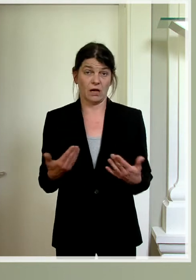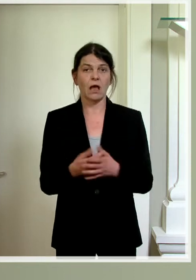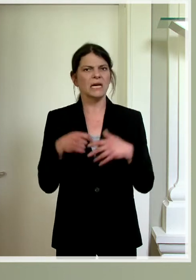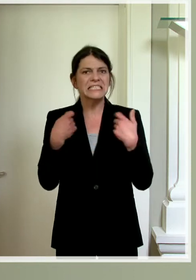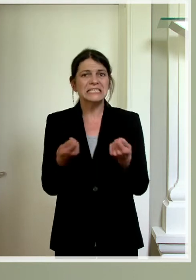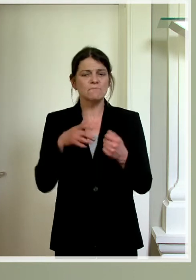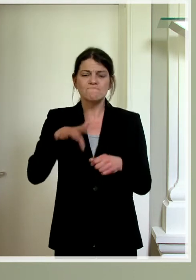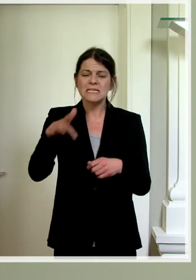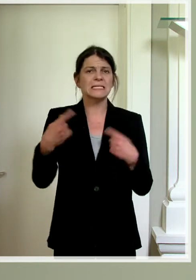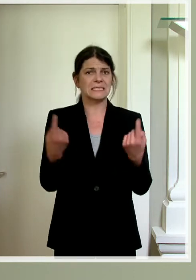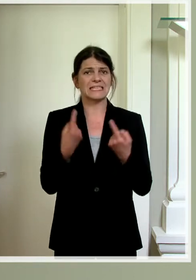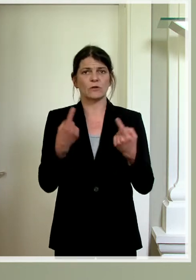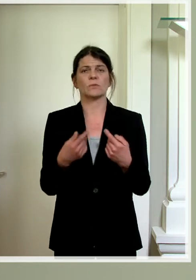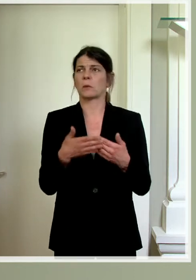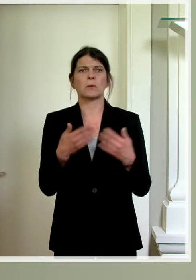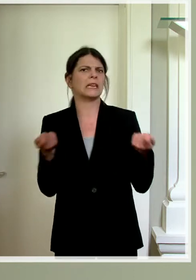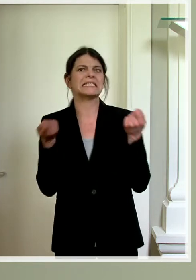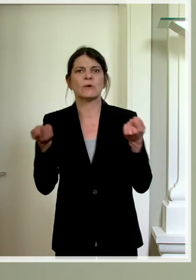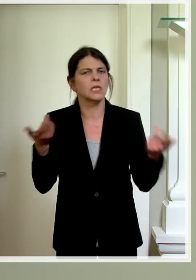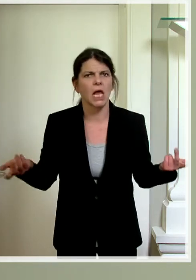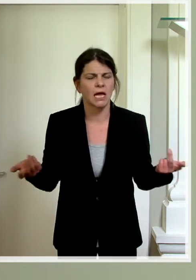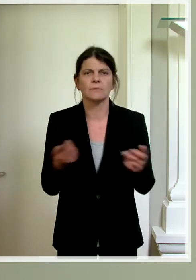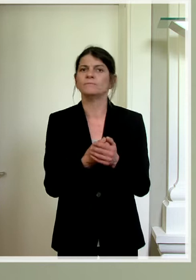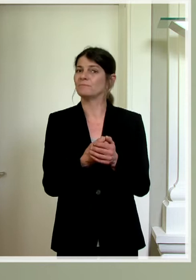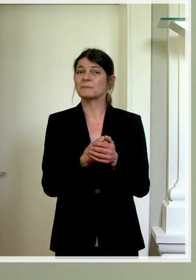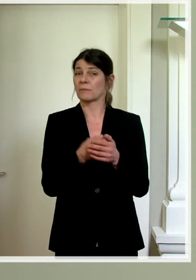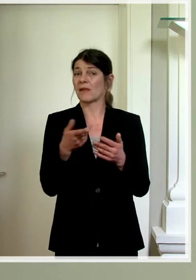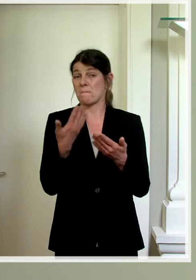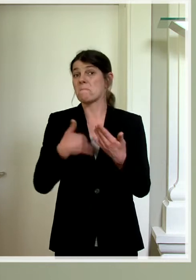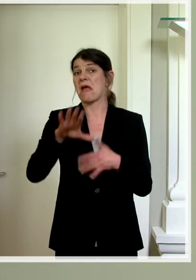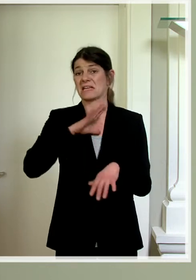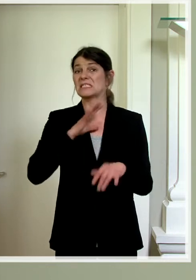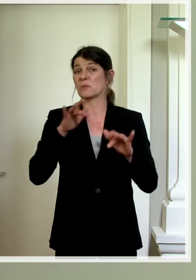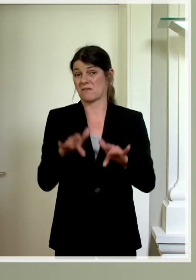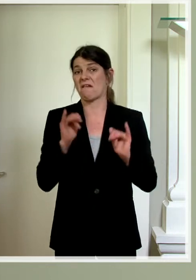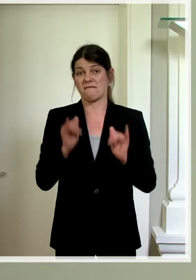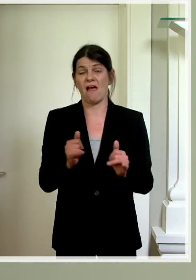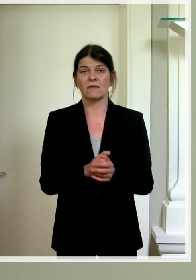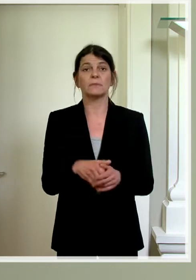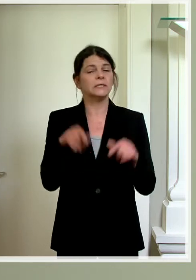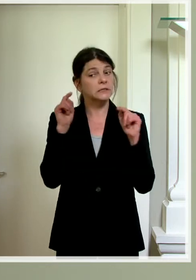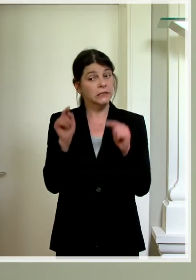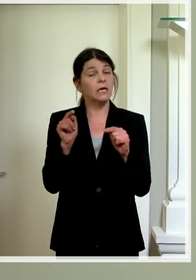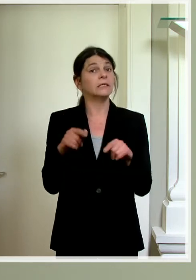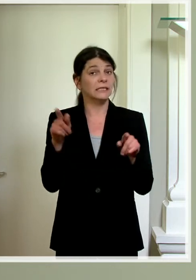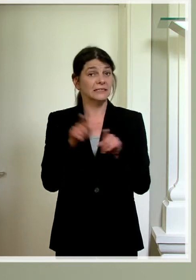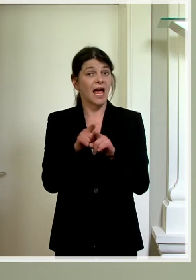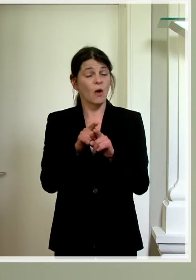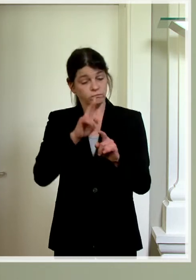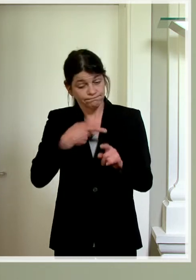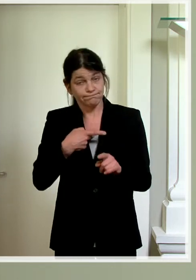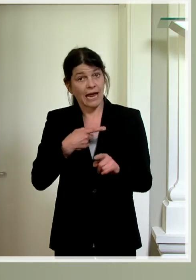Situationen geben wie in Diskotheken, wo wir doch ein grösseres Risiko eingehen. Und dort liegt es eben auch in der